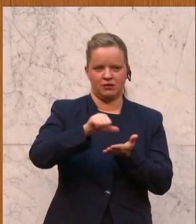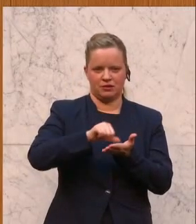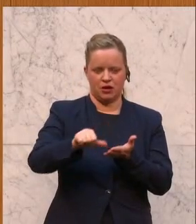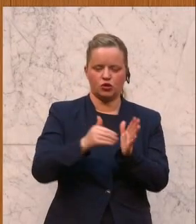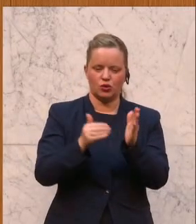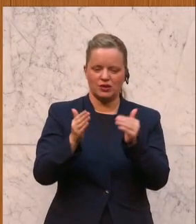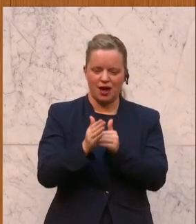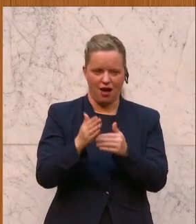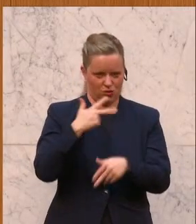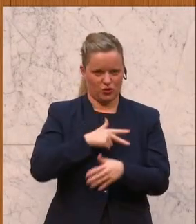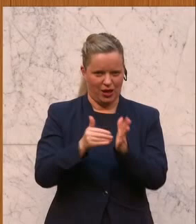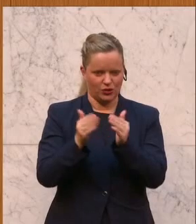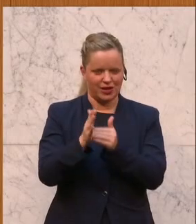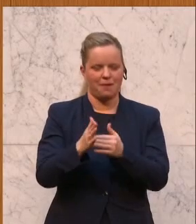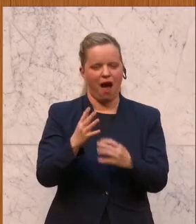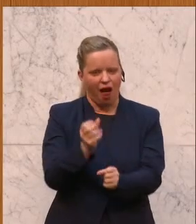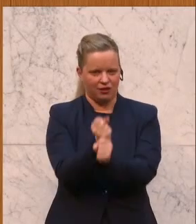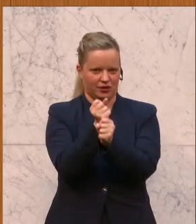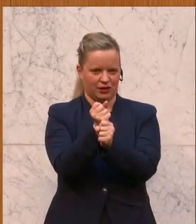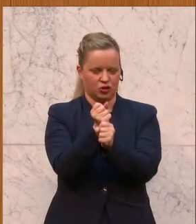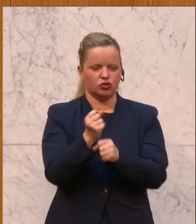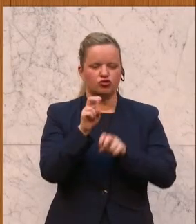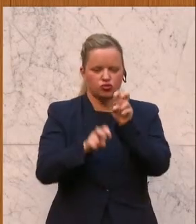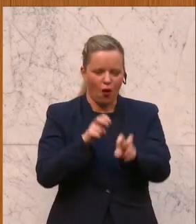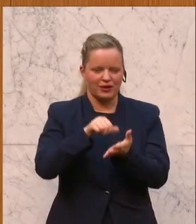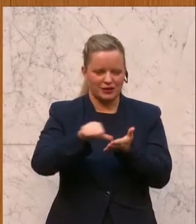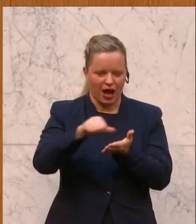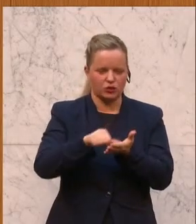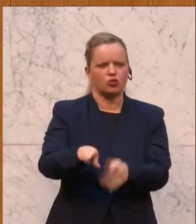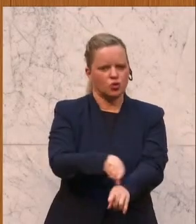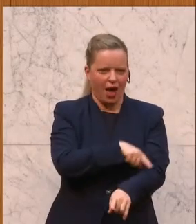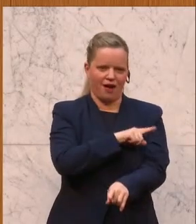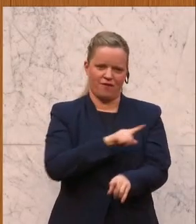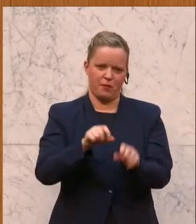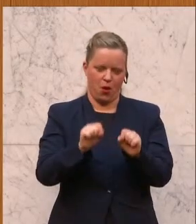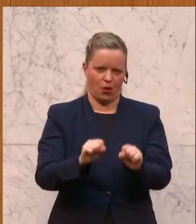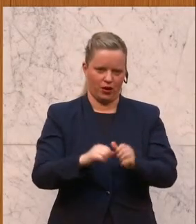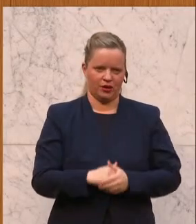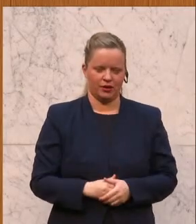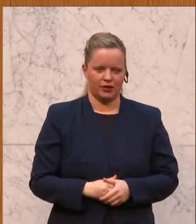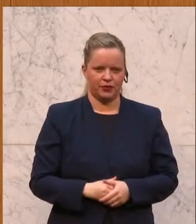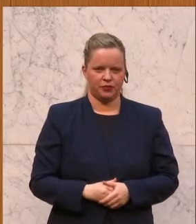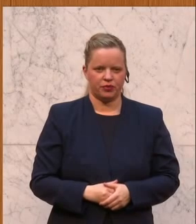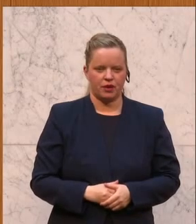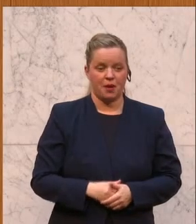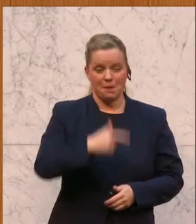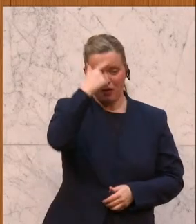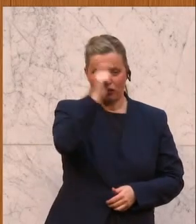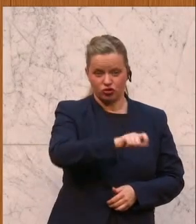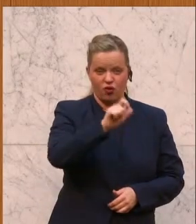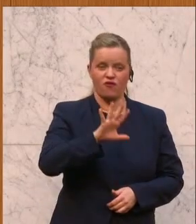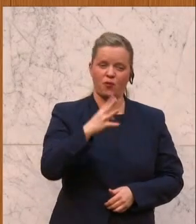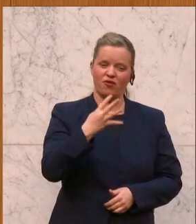erhalten, Steuern zahlen und das möglichst lange. Und diese Menschen, die 45 Jahre im Sozialsystem